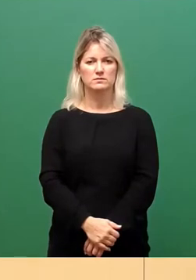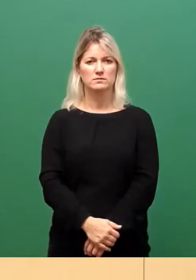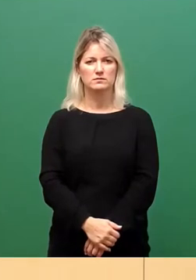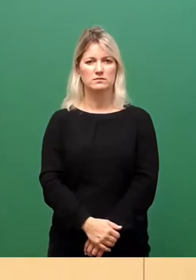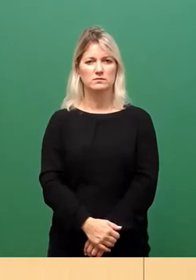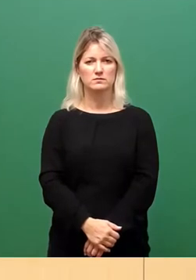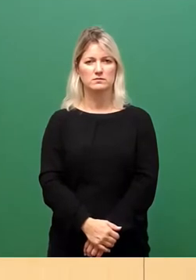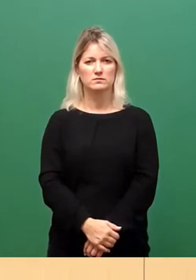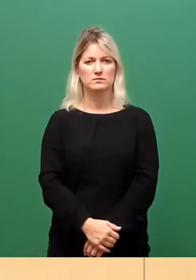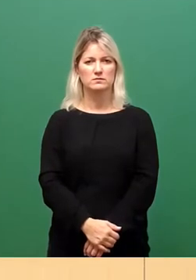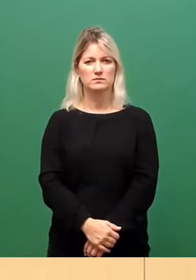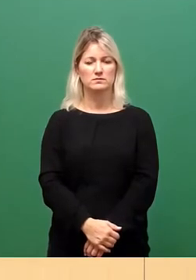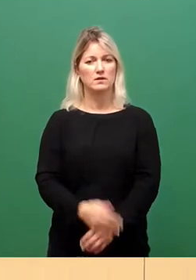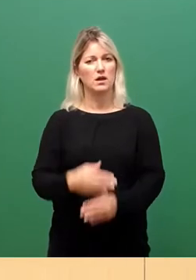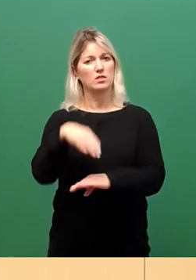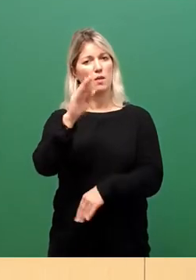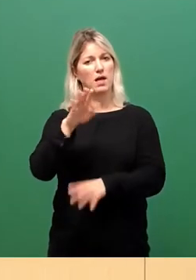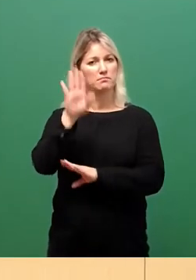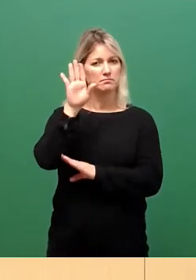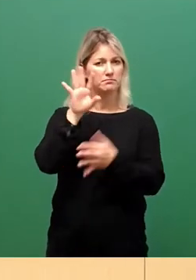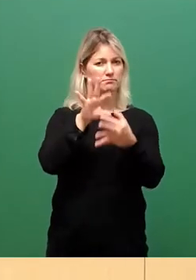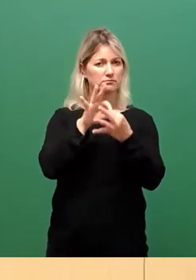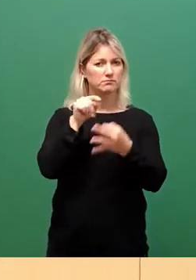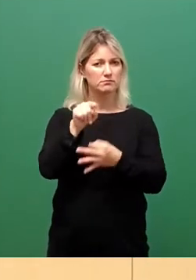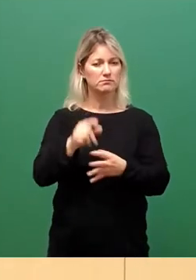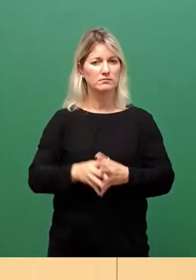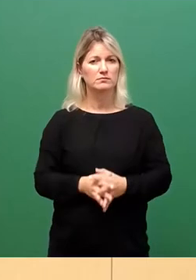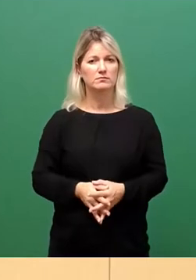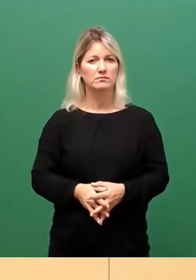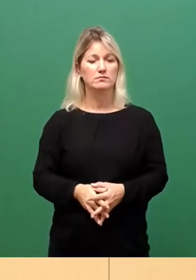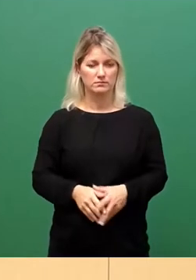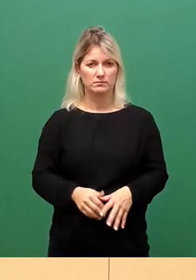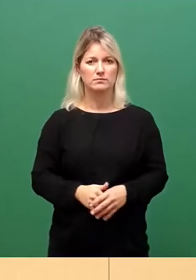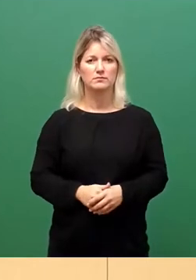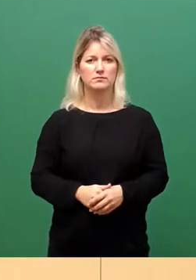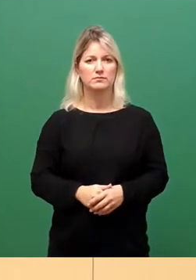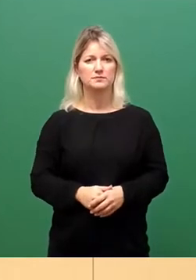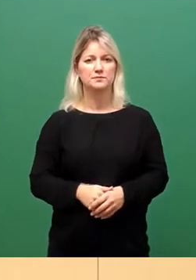Weitere Wortmeldungen sehe ich zu diesem Tagesordnungspunkt nicht. Doch bitte kommt einer. Herr Maloney, bitte.